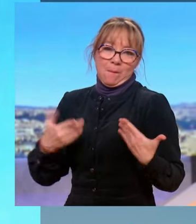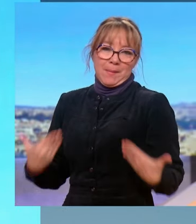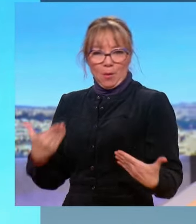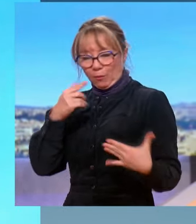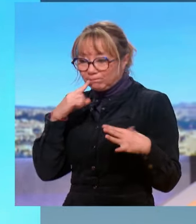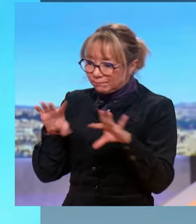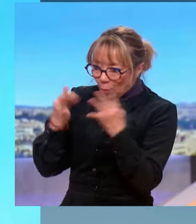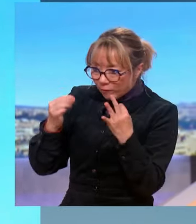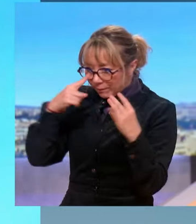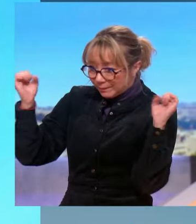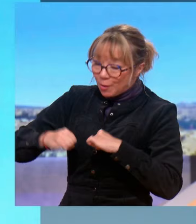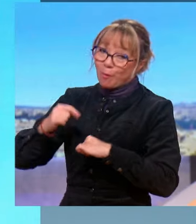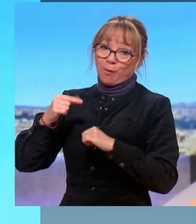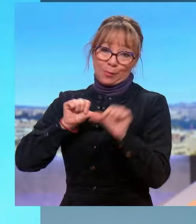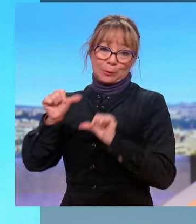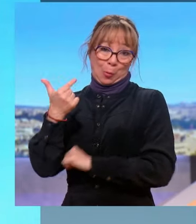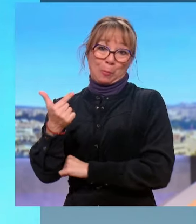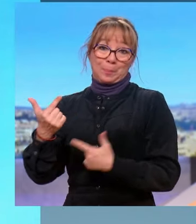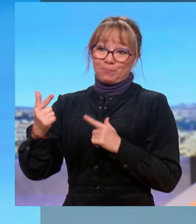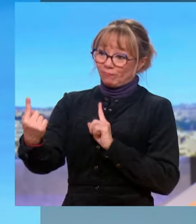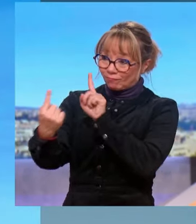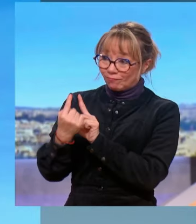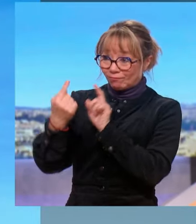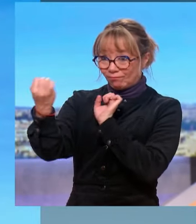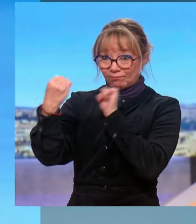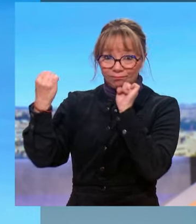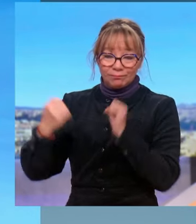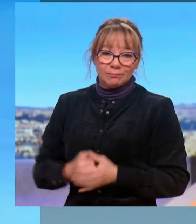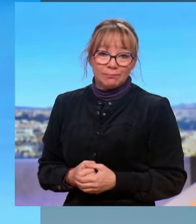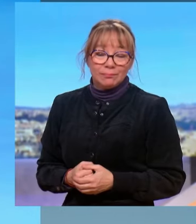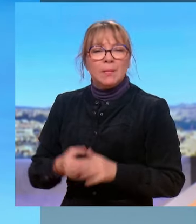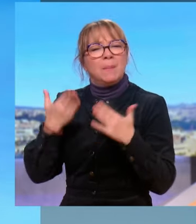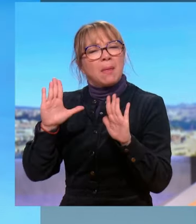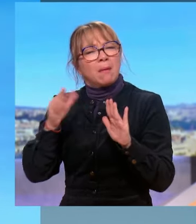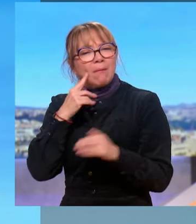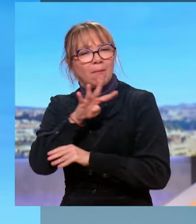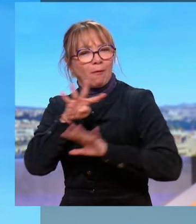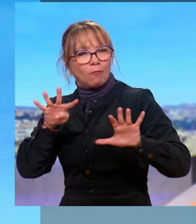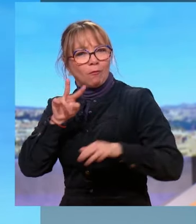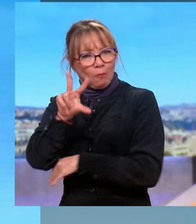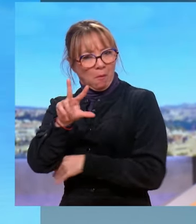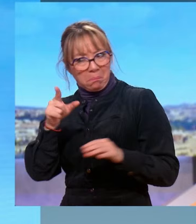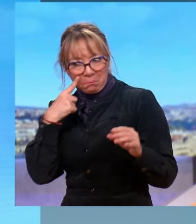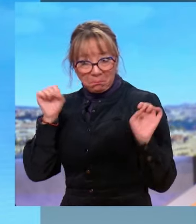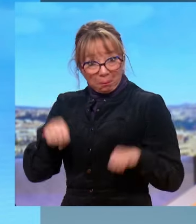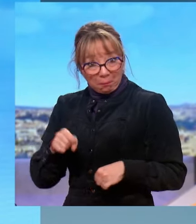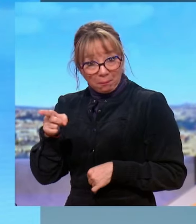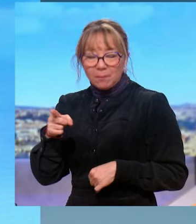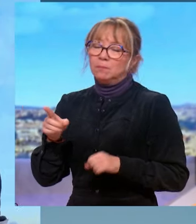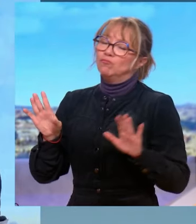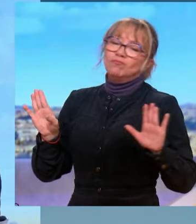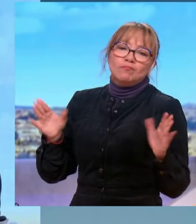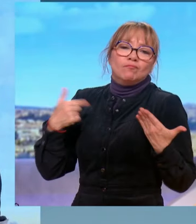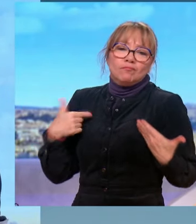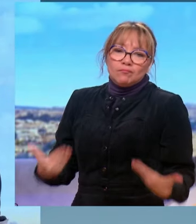ce texte, mais pour trouver un compromis, il faut être deux. Et s'il y avait un article 49.3 au final, comme le scénario ne l'exclut pas aujourd'hui ? Moi, je ne me place pas dans ces